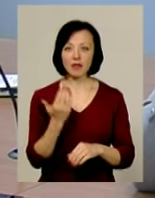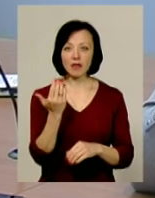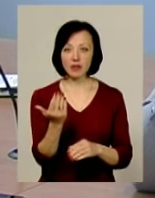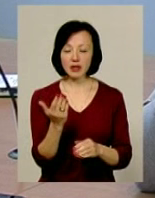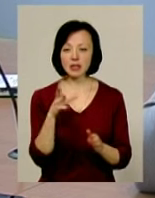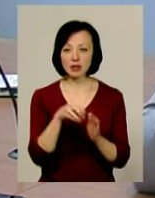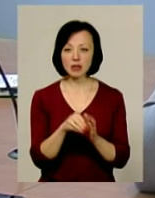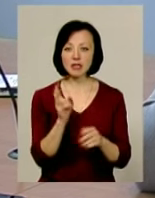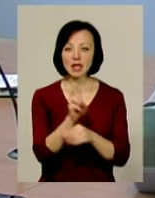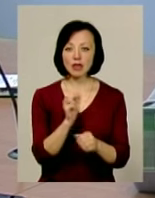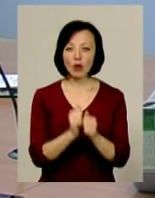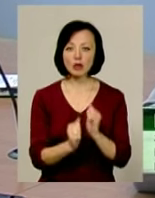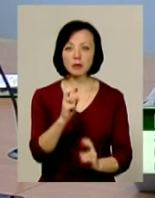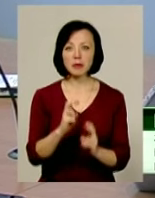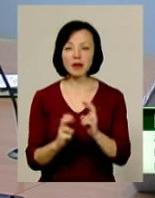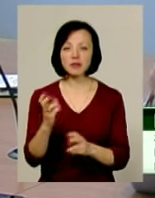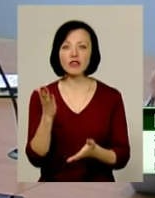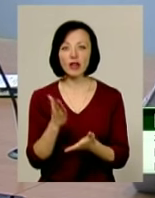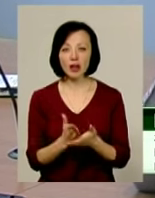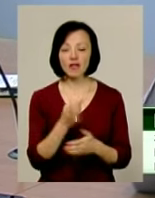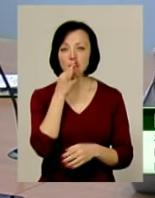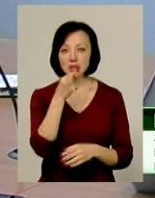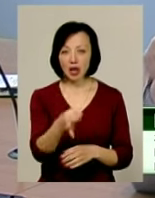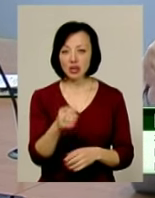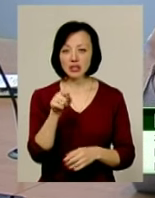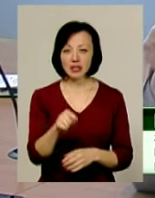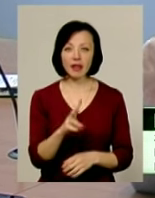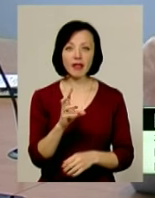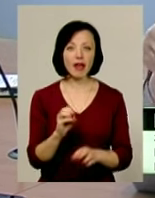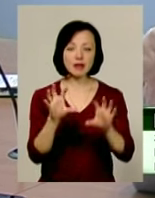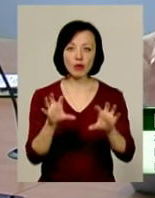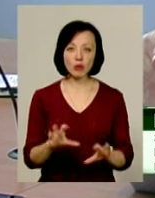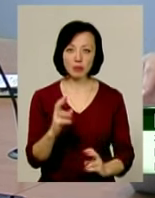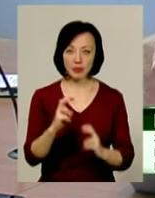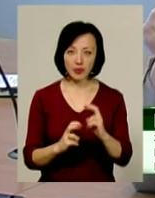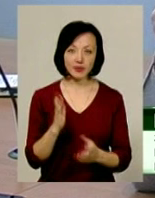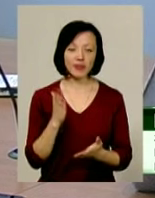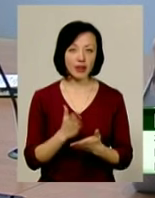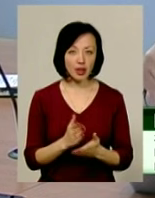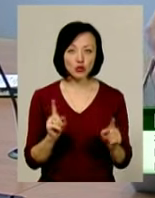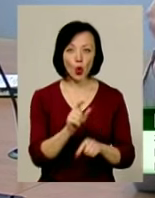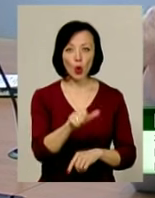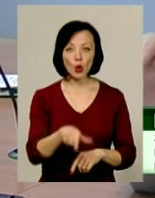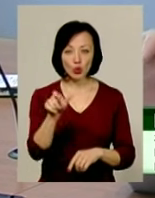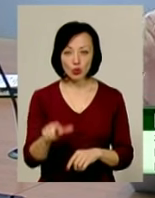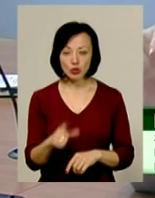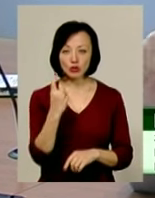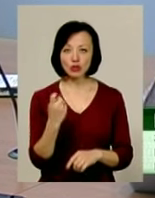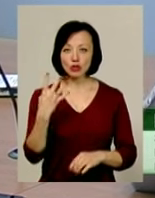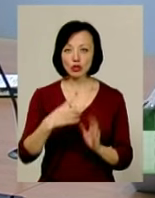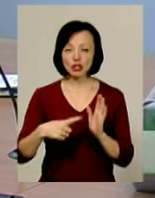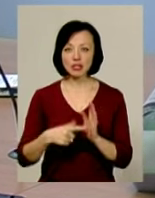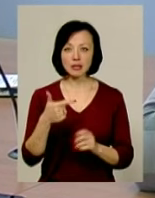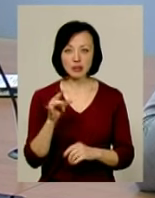сьогодні на кожне підприємство, яке є. Вам скажуть на тих нелегальних підприємствах, котрі є, що люди 146